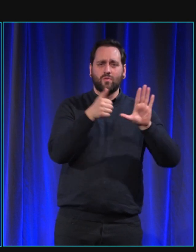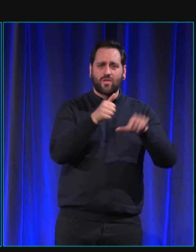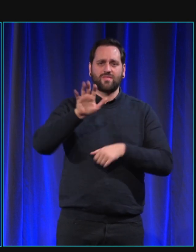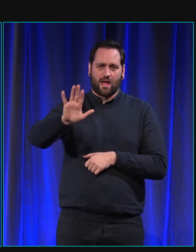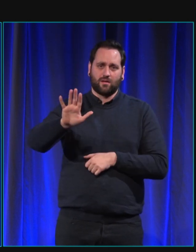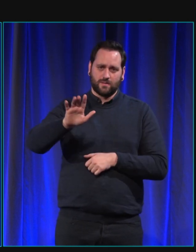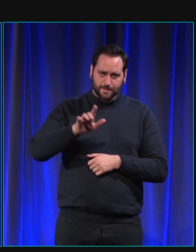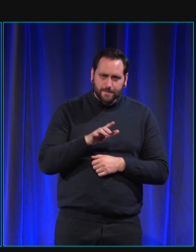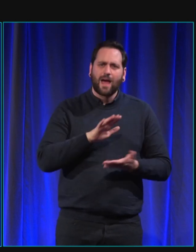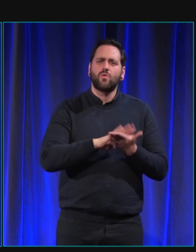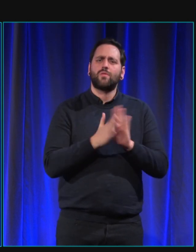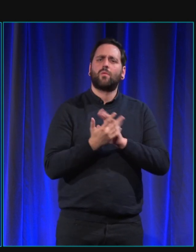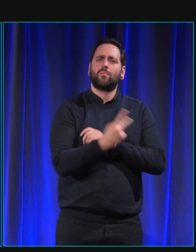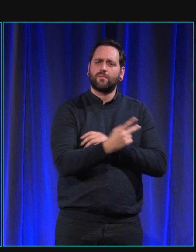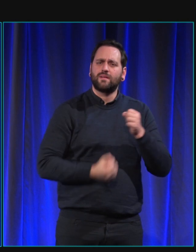2010.